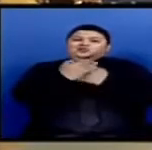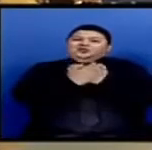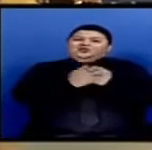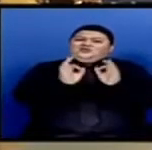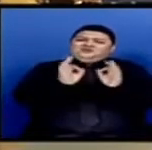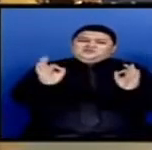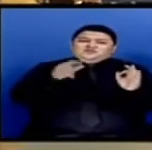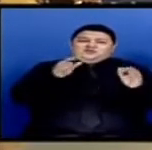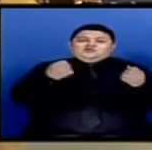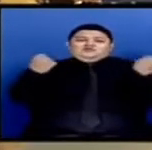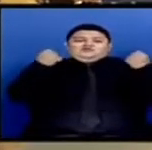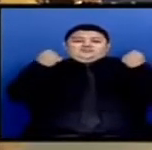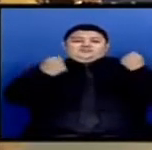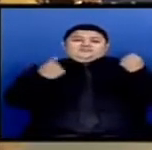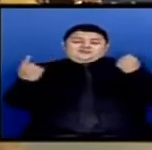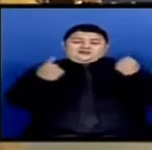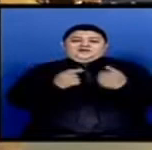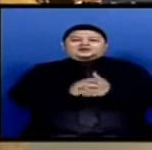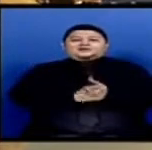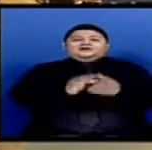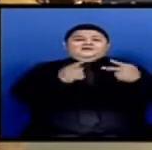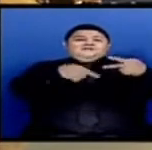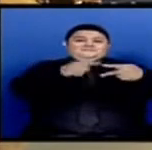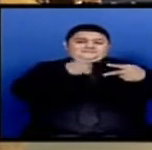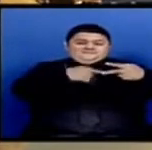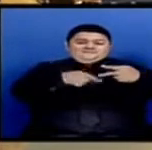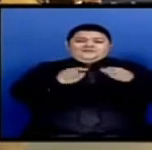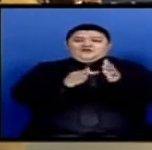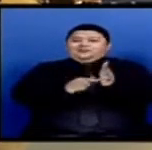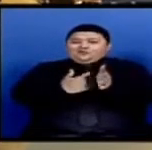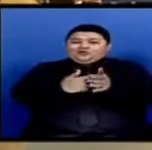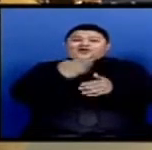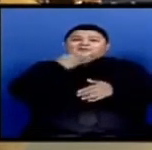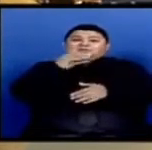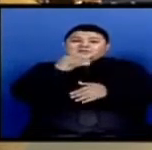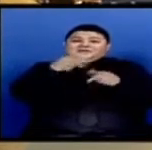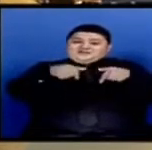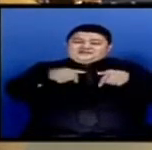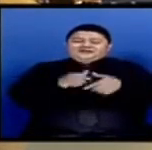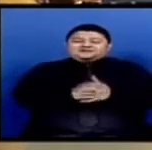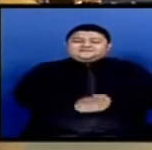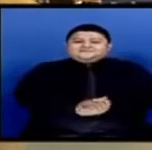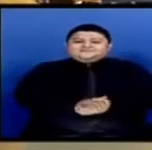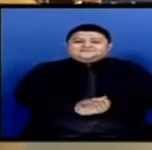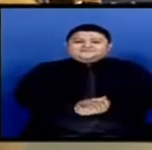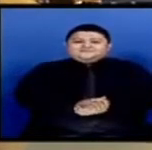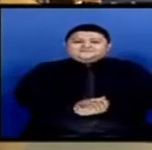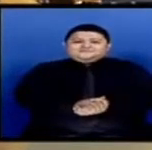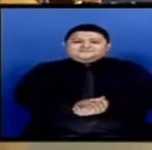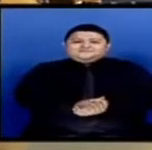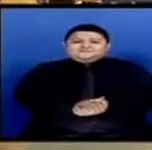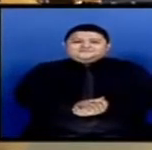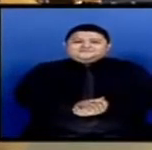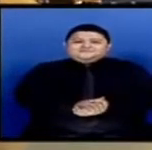sempurna demi imunitas kita semua. Bersama saya, Yona Gabriela dan Fahada Indi, kita mulai kabar pagi selengkapnya untuk Anda.